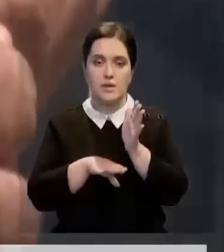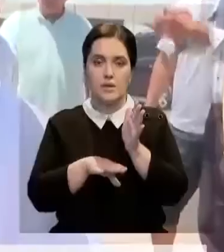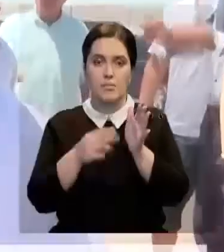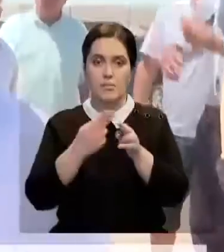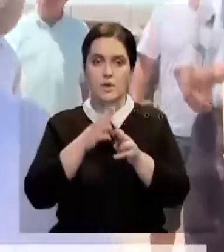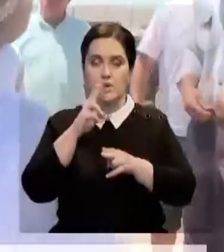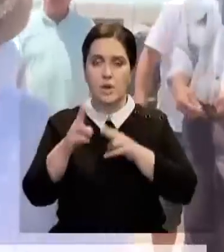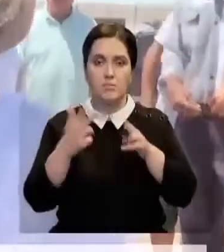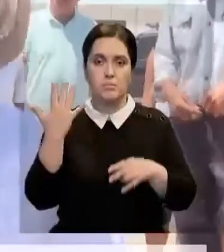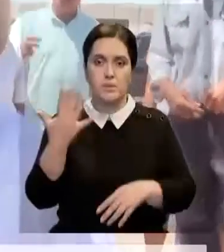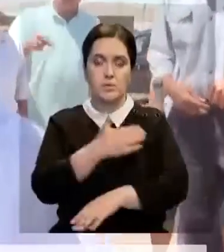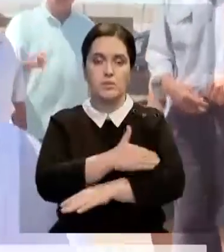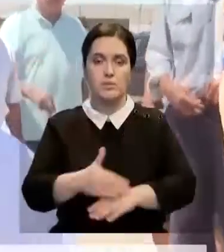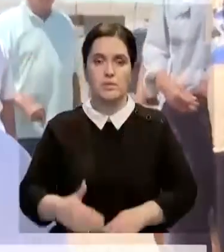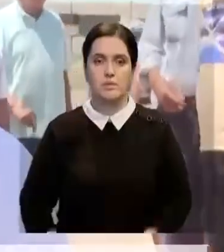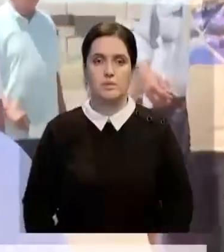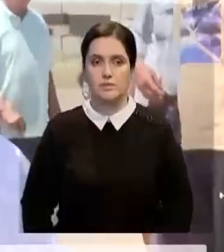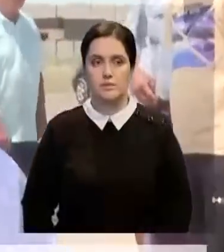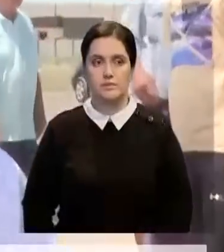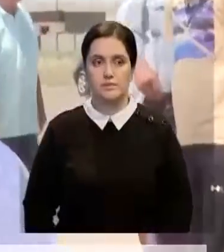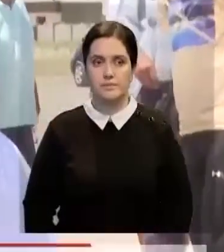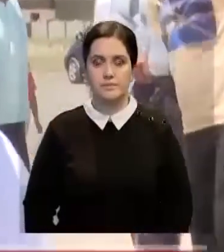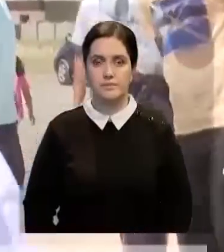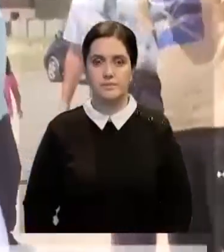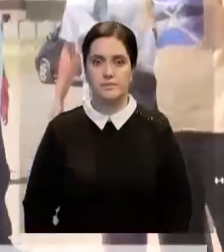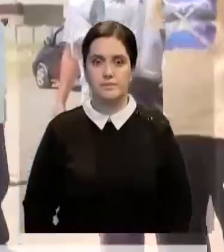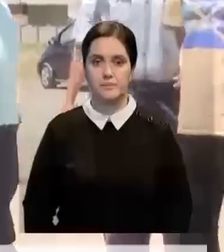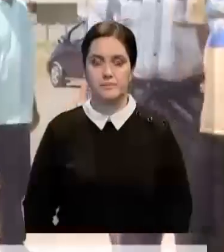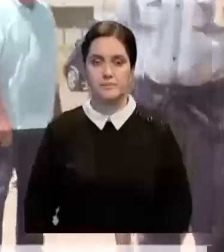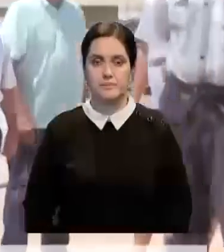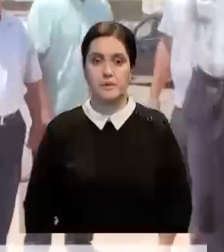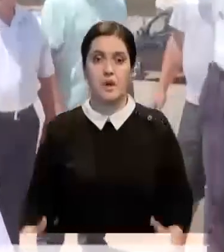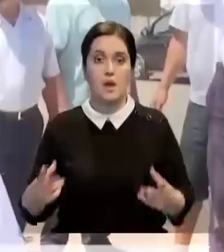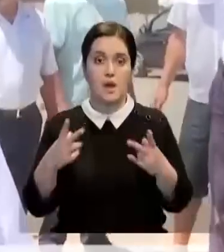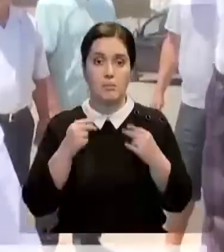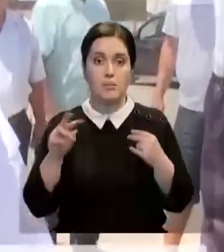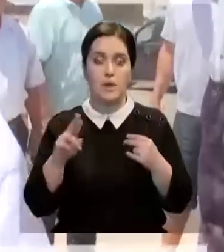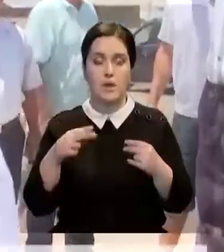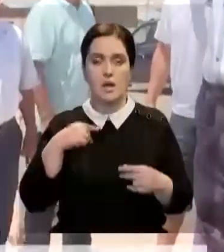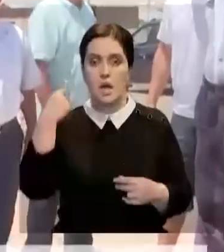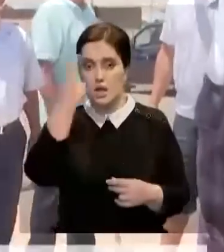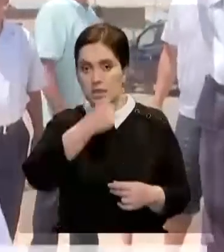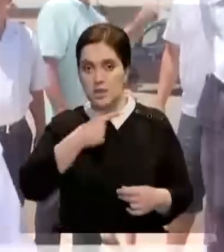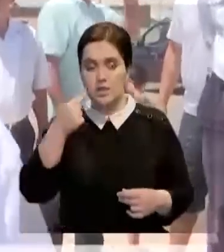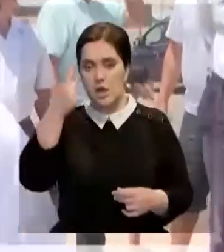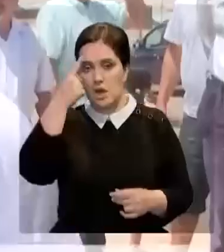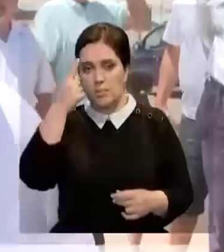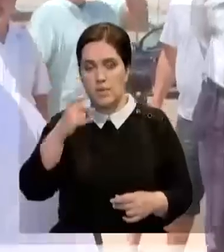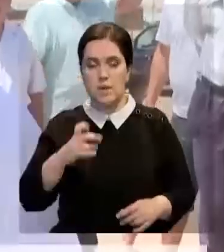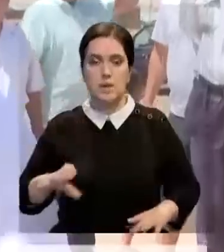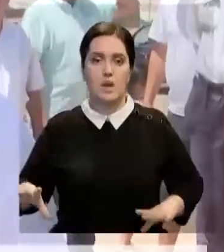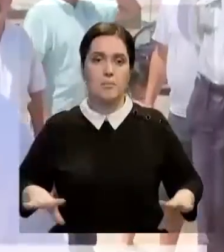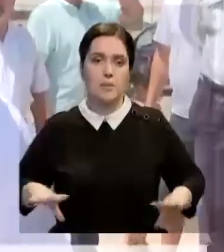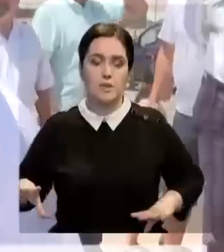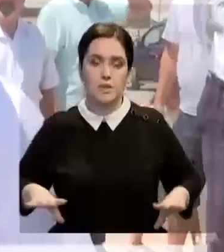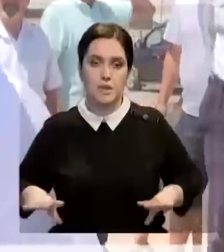улиц. Обещали мне в январе. Я лично сама обратилась. На базаре,